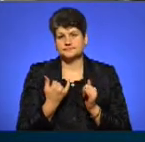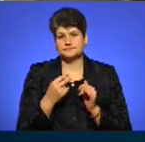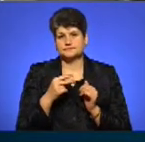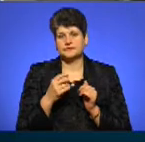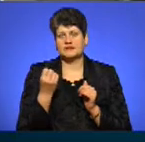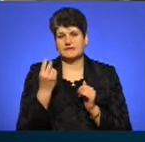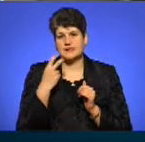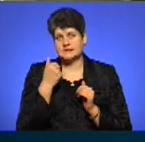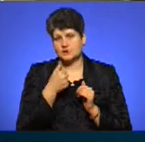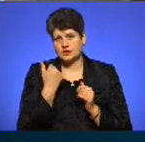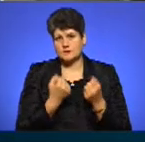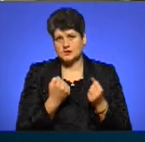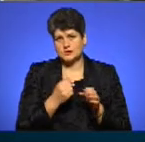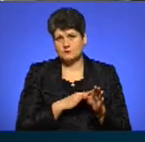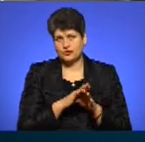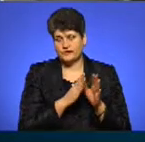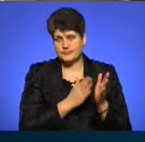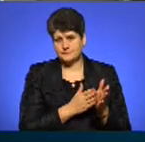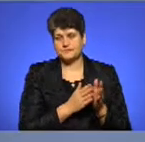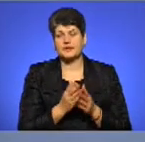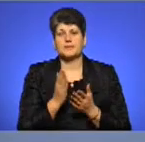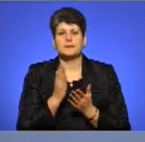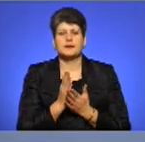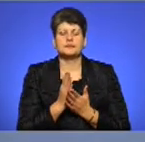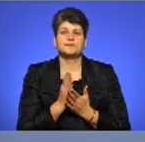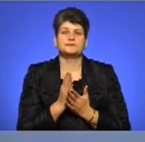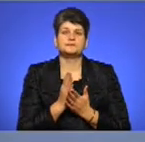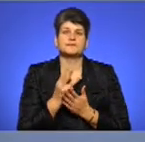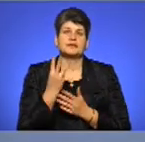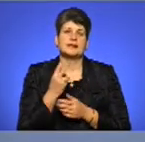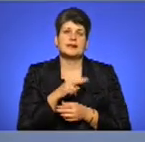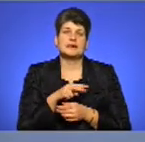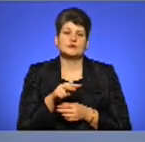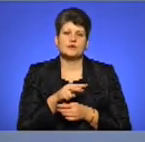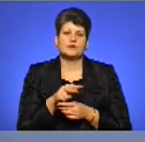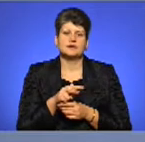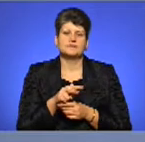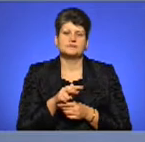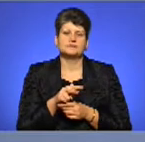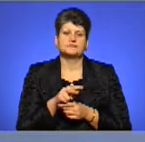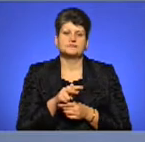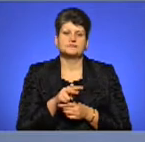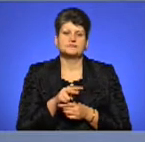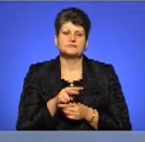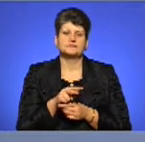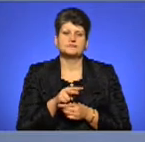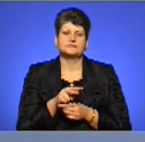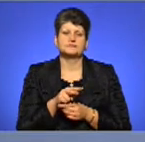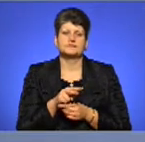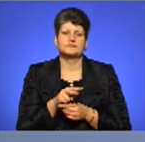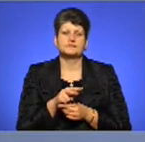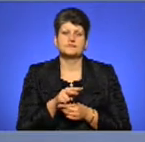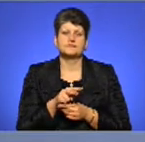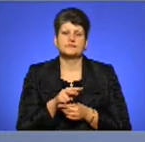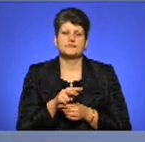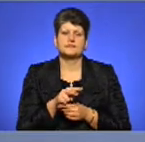маємо 12 років йому повних, так? Ми маємо 3-літровий, він множимо ми на 3 і